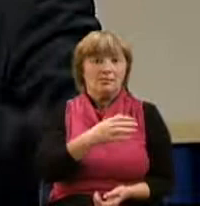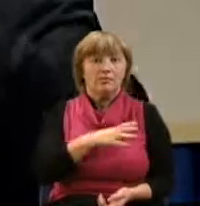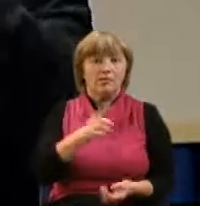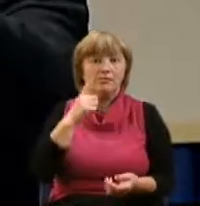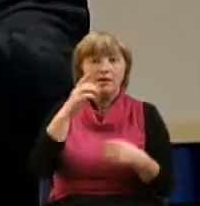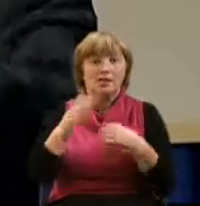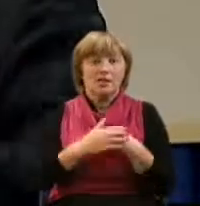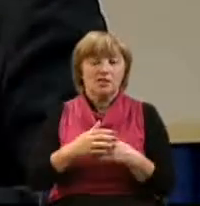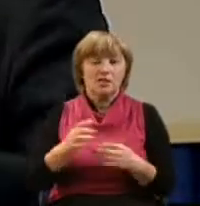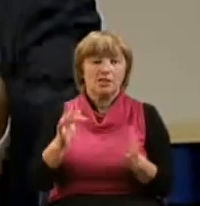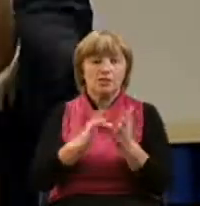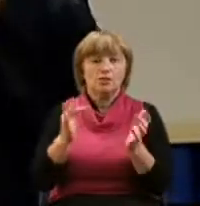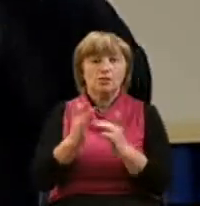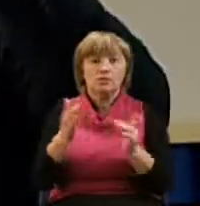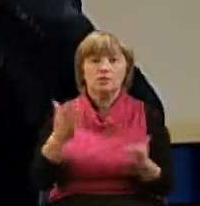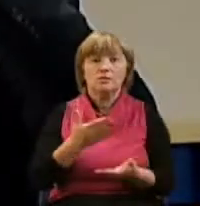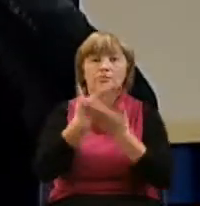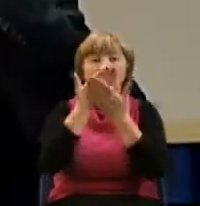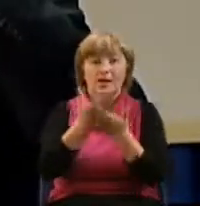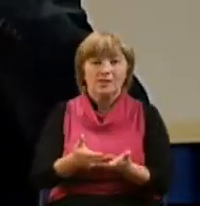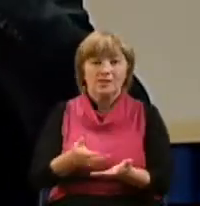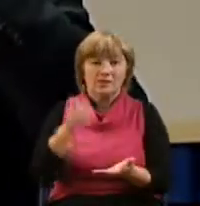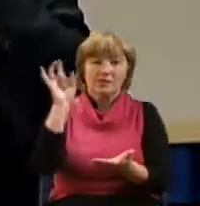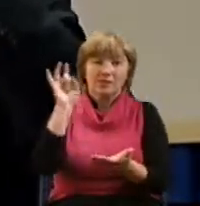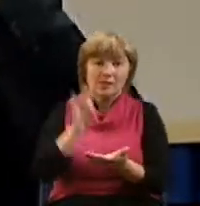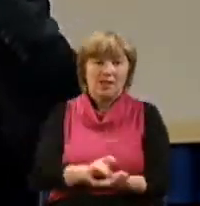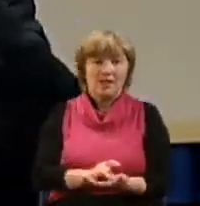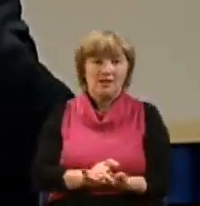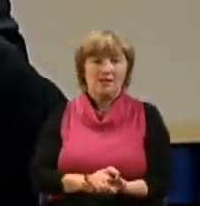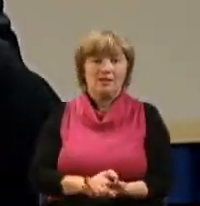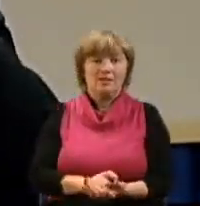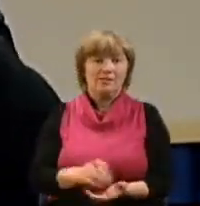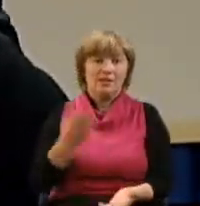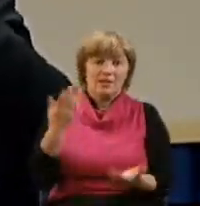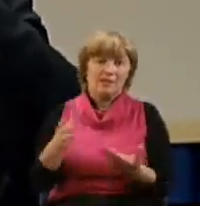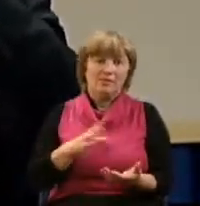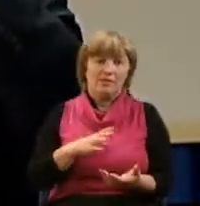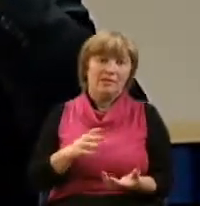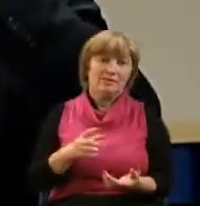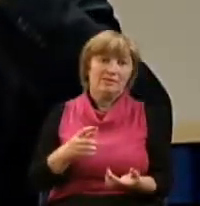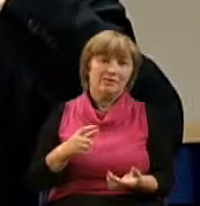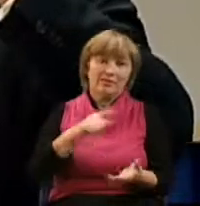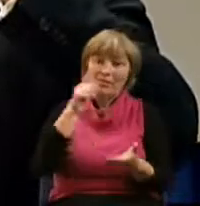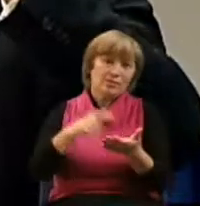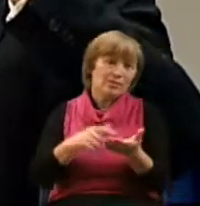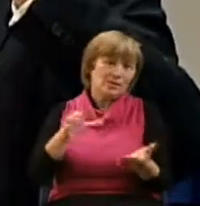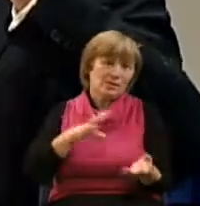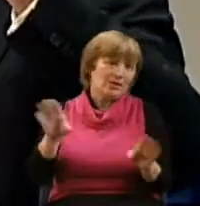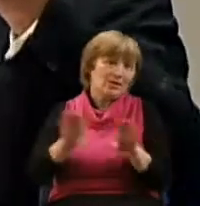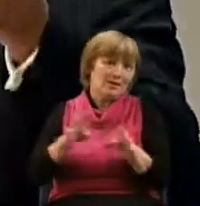Ему вопросы, спрашивать у Него, если он что-то не понимал. Иногда эти вопросы были достаточно глупые, но само по себе, вот это